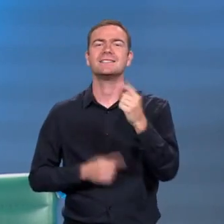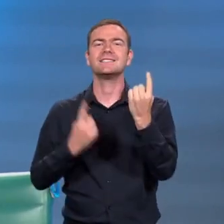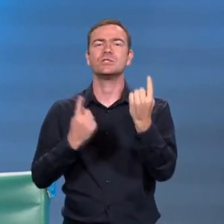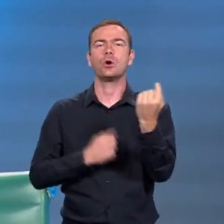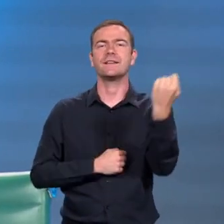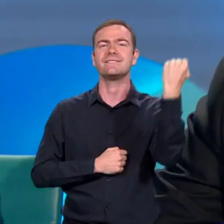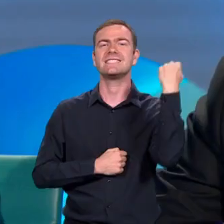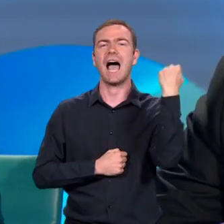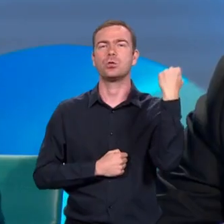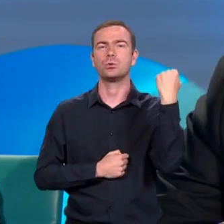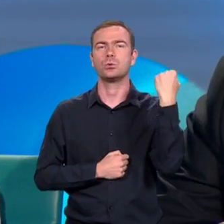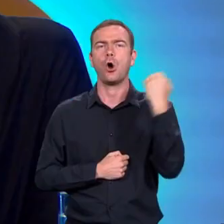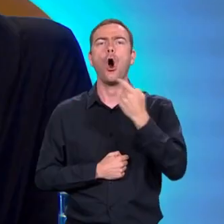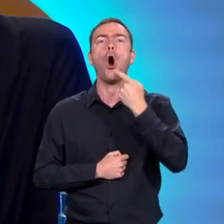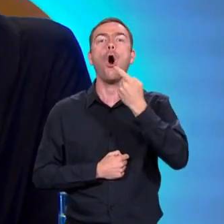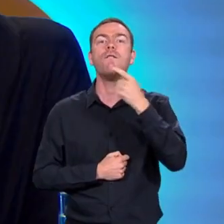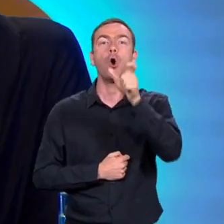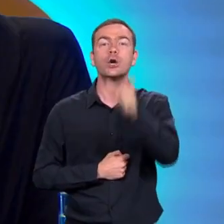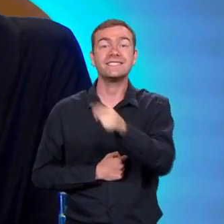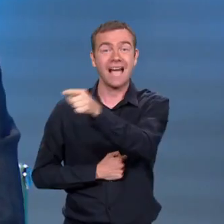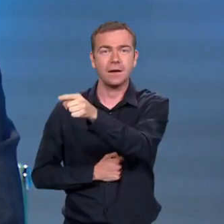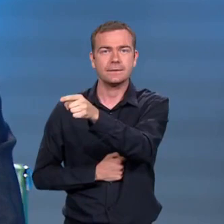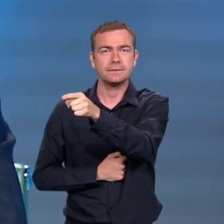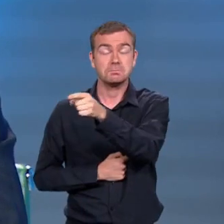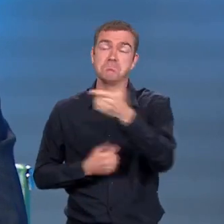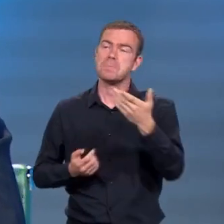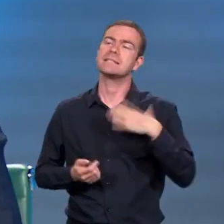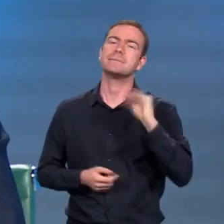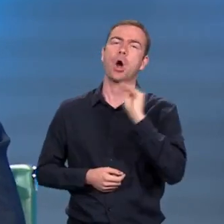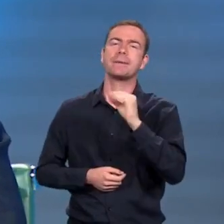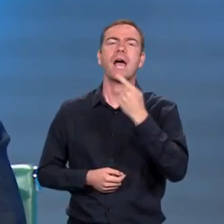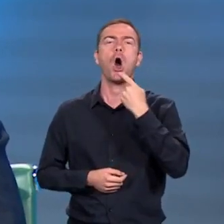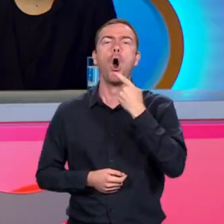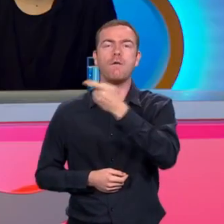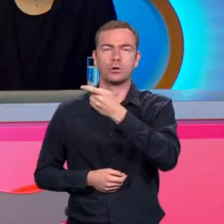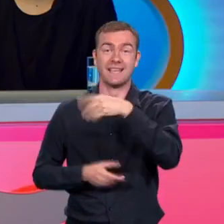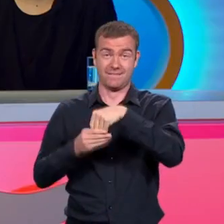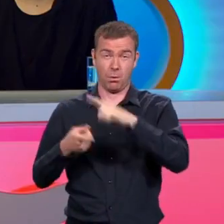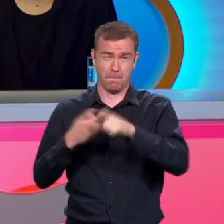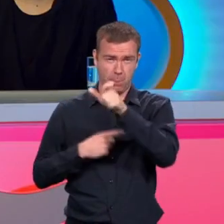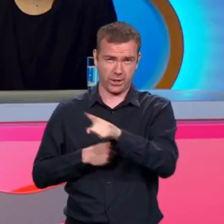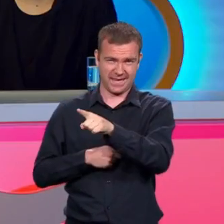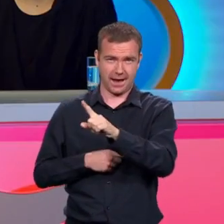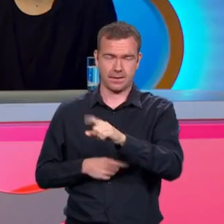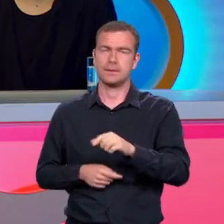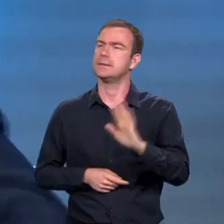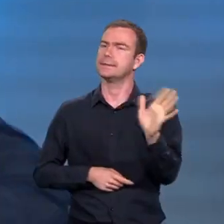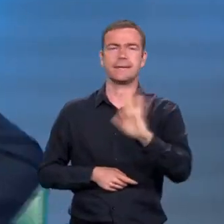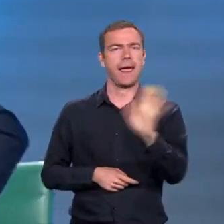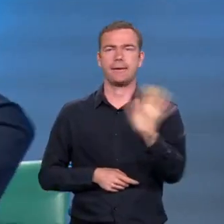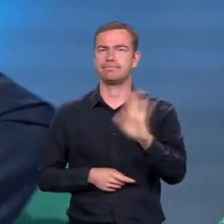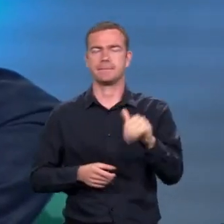a hádže tieň. Hovorkyňa. Áno, môže byť. Nie ste náhodou hovorkyňou? Nie, nie hovorkyňa? Tá.